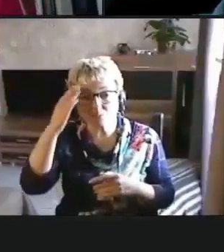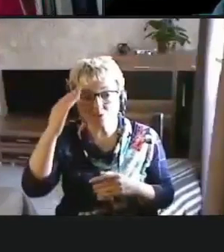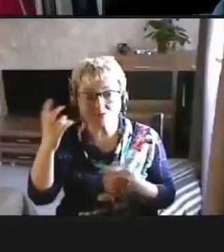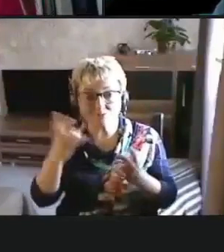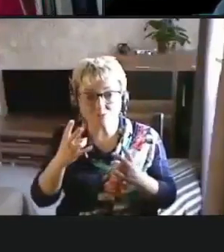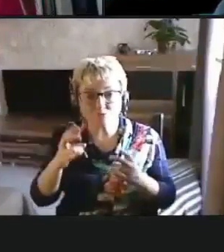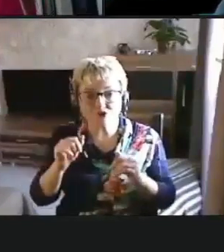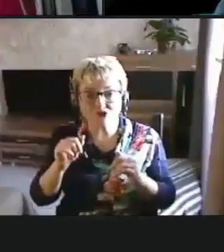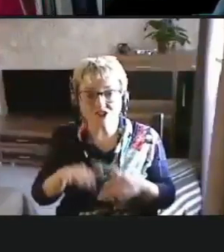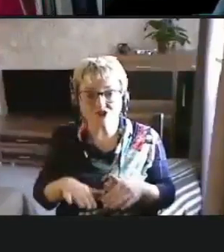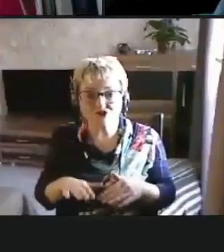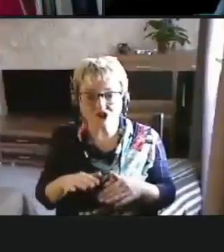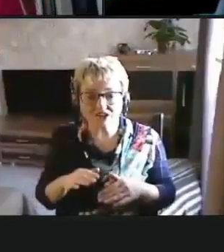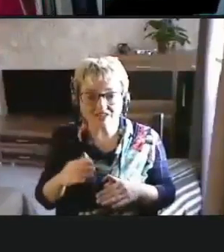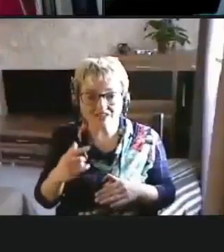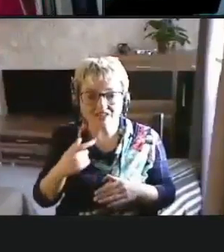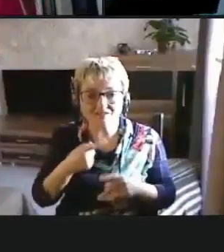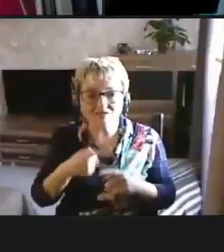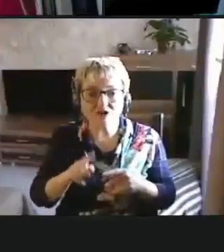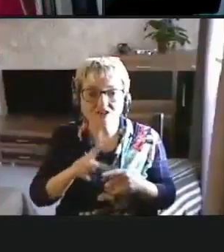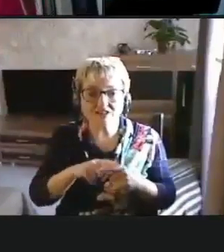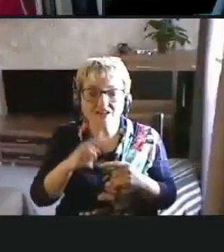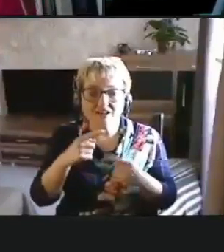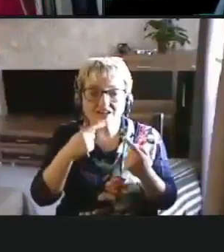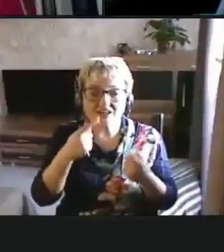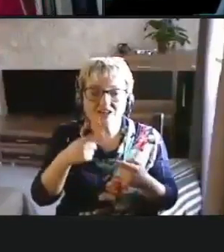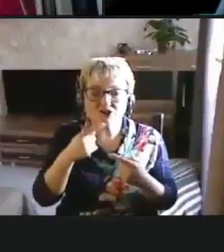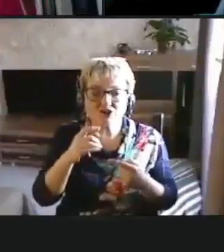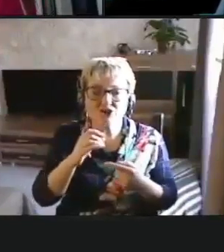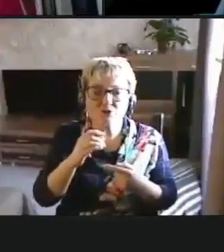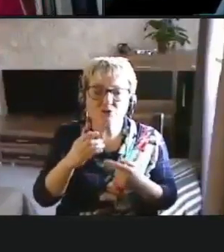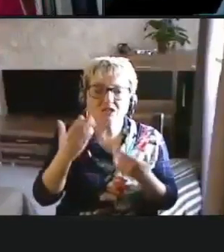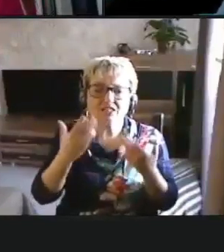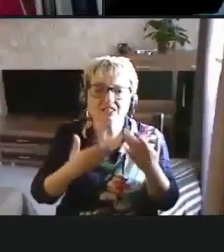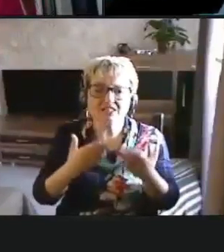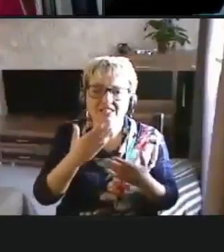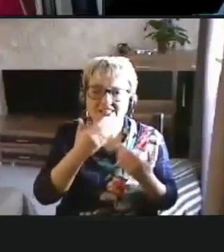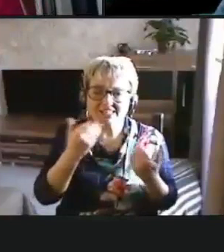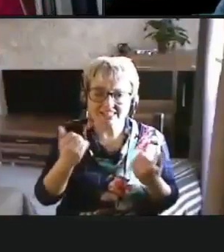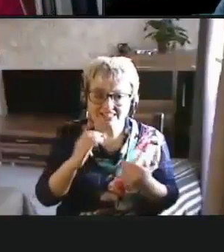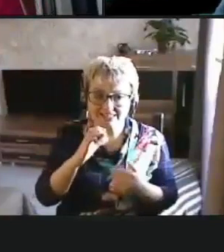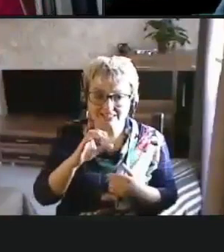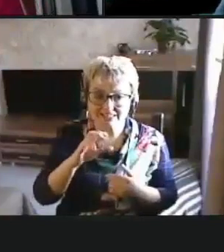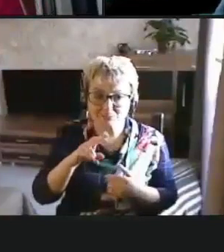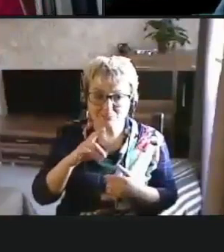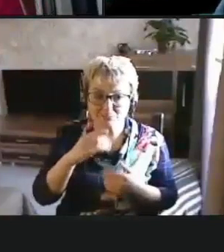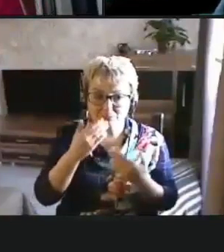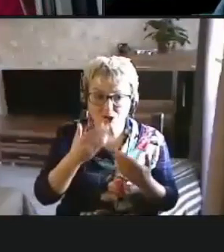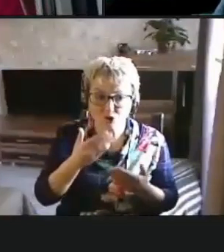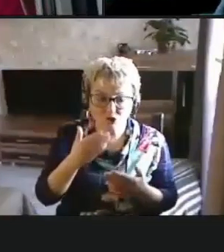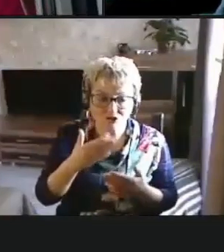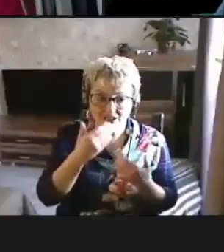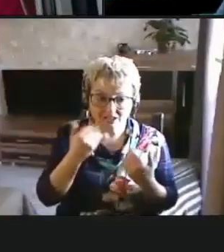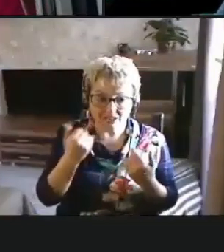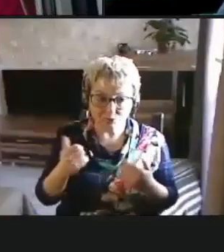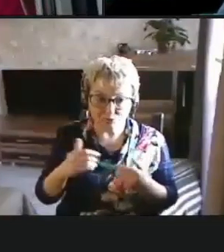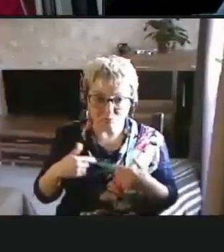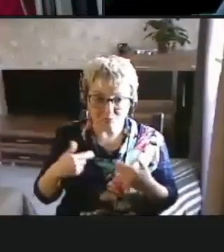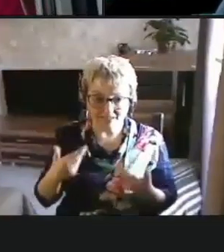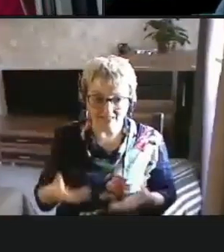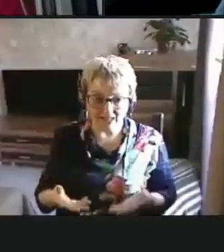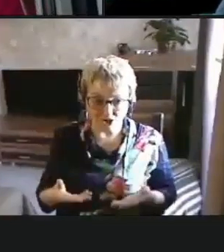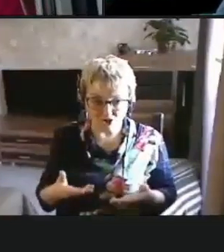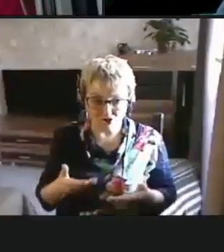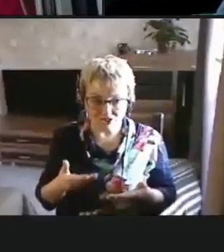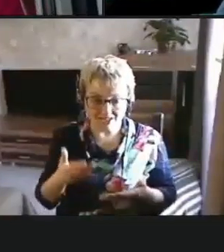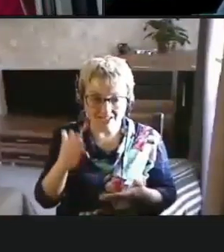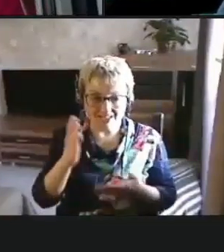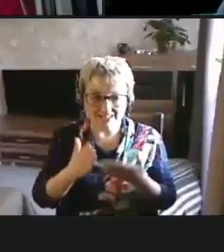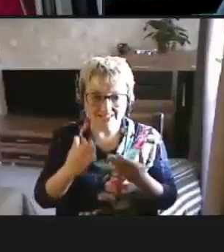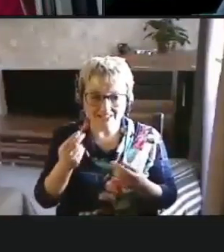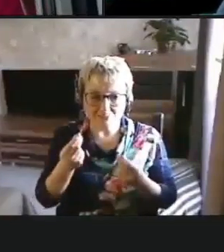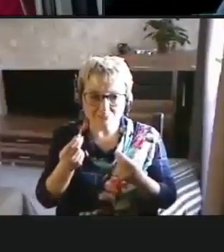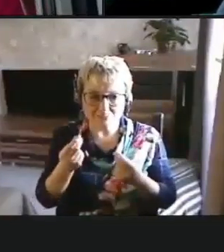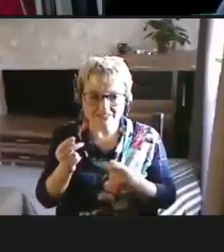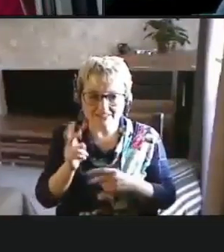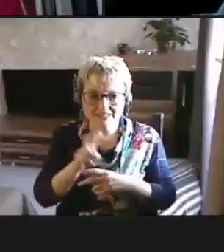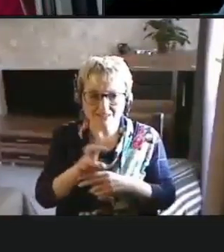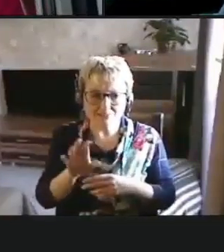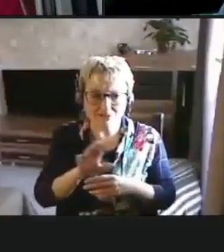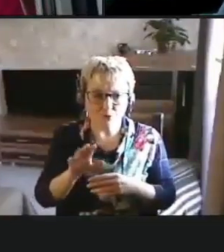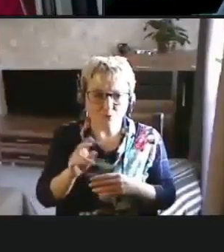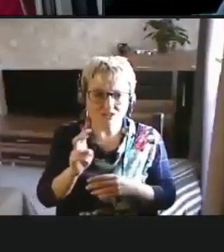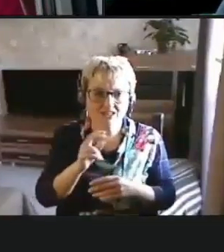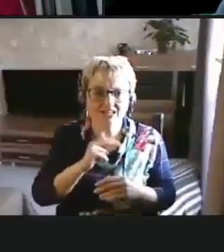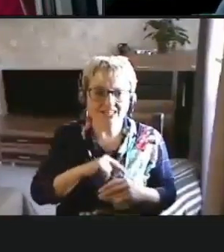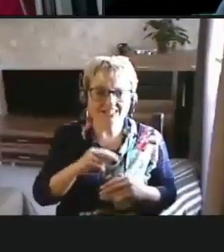Ну, как правило, речь идет о том, что если нет спроса, то не это предложение. Если бизнес не приходит к